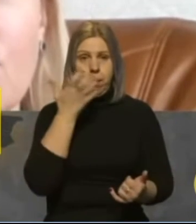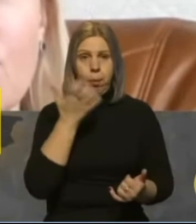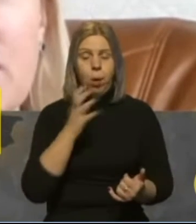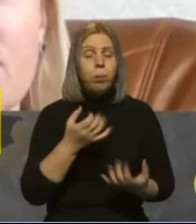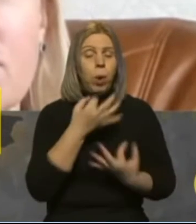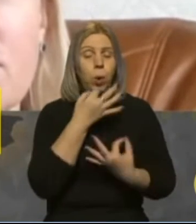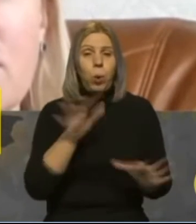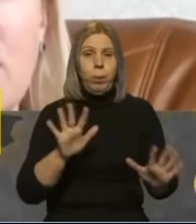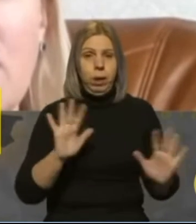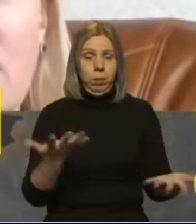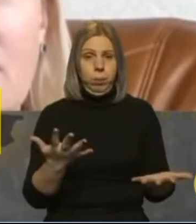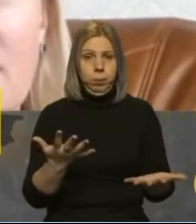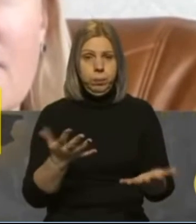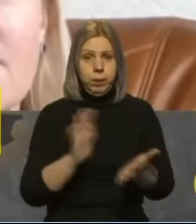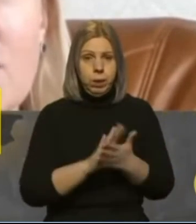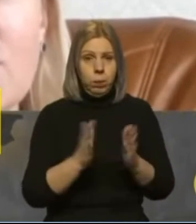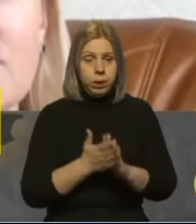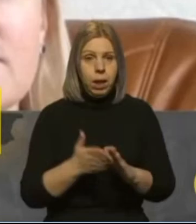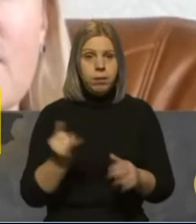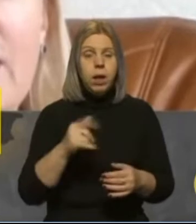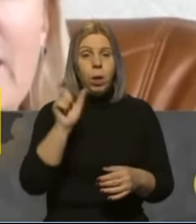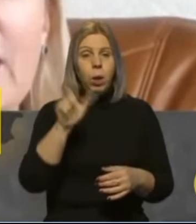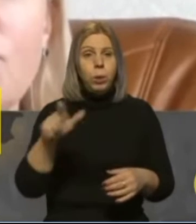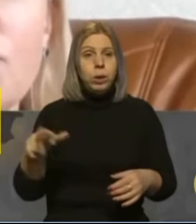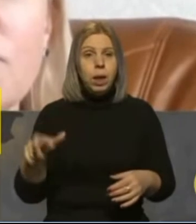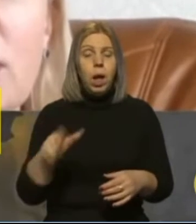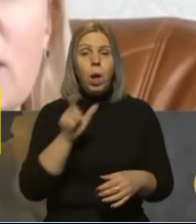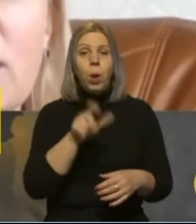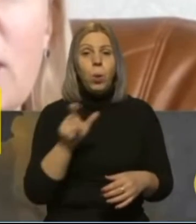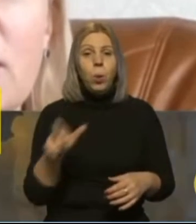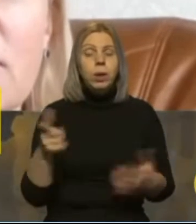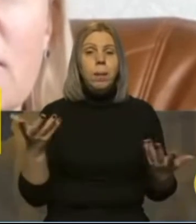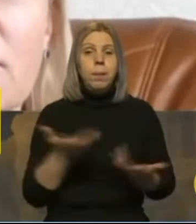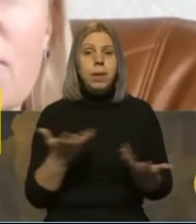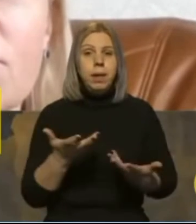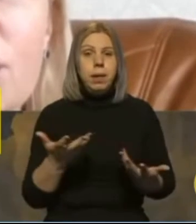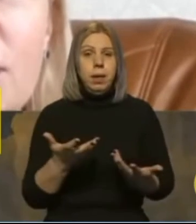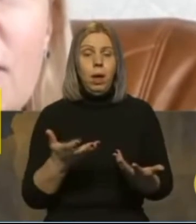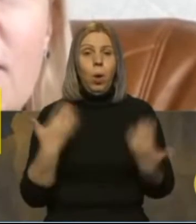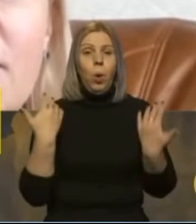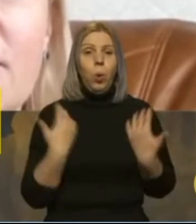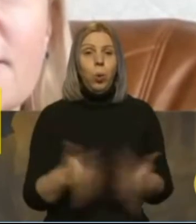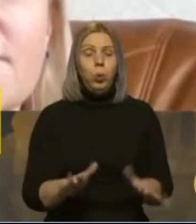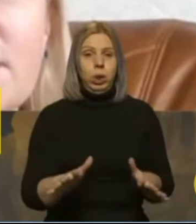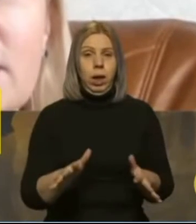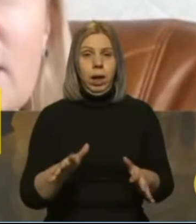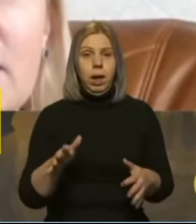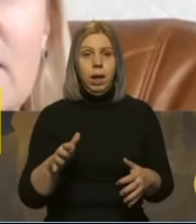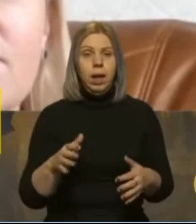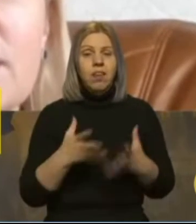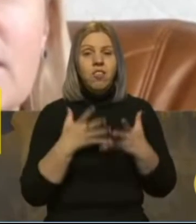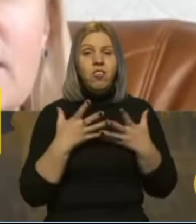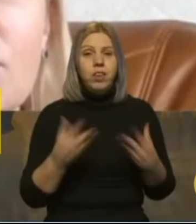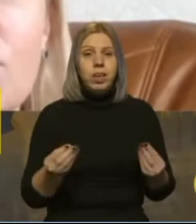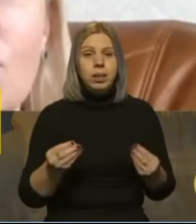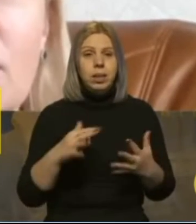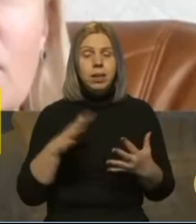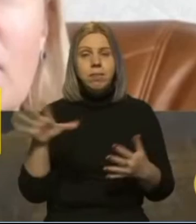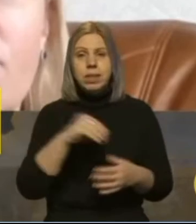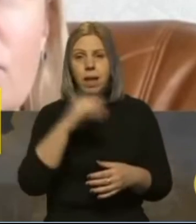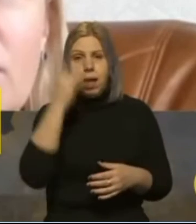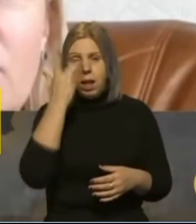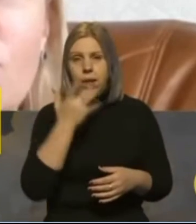при будь-яких обставинах мешканців, людям, які вже з весни і все